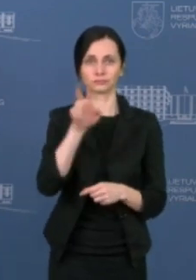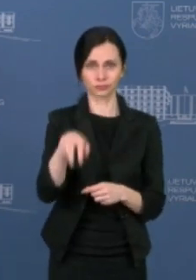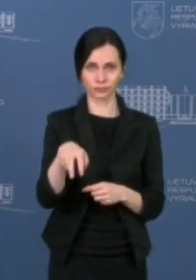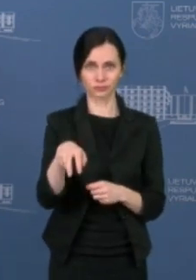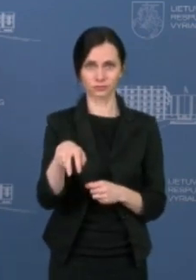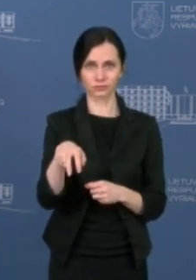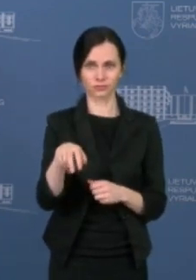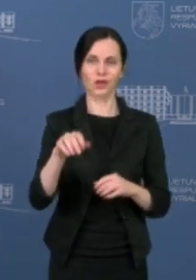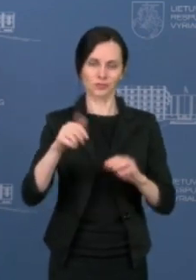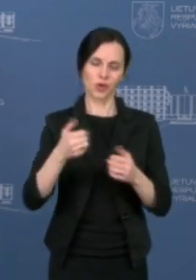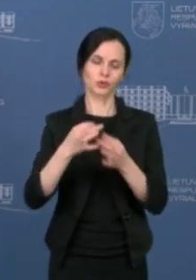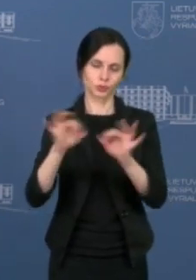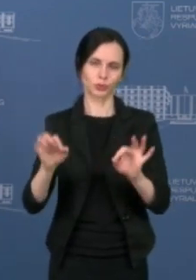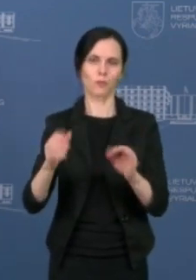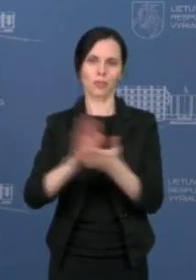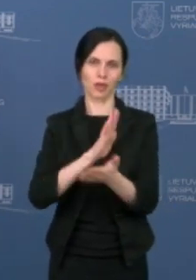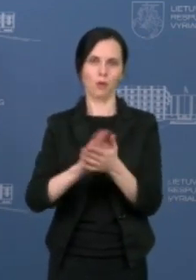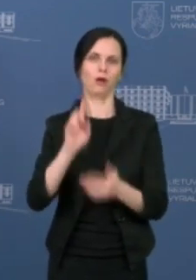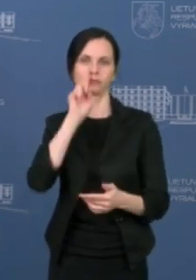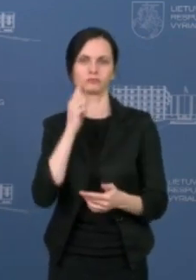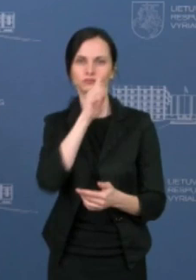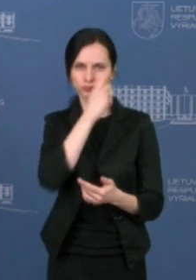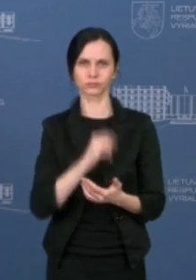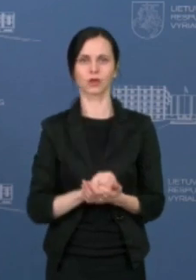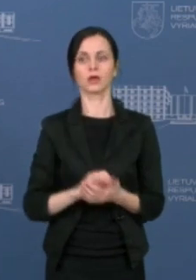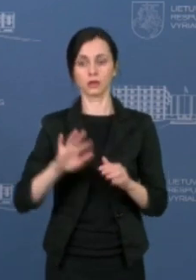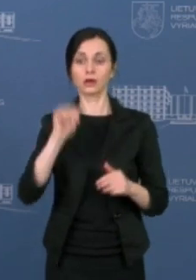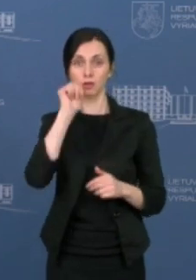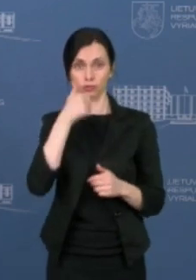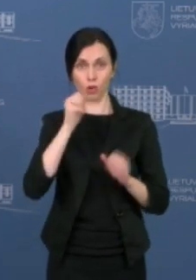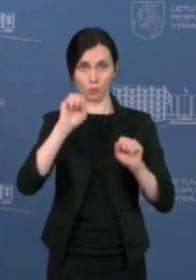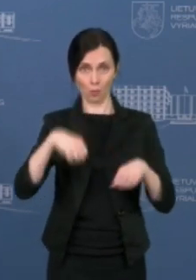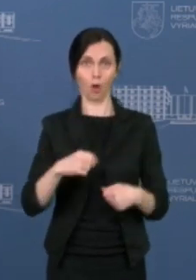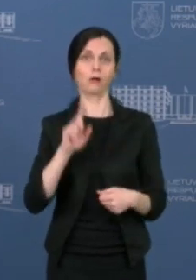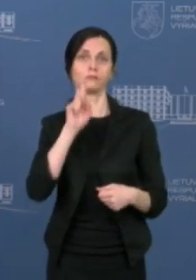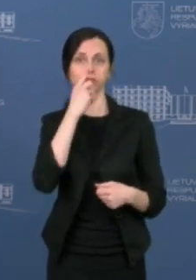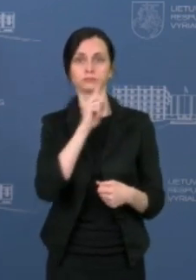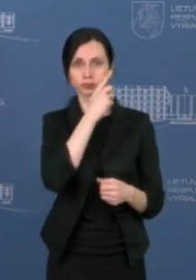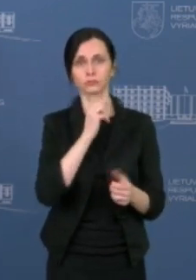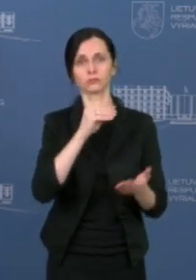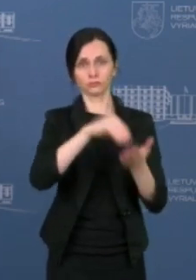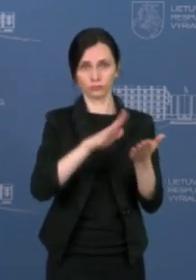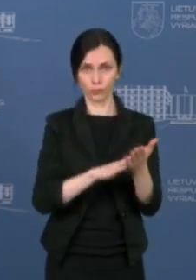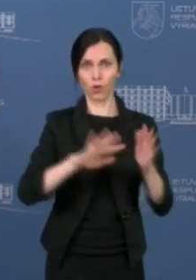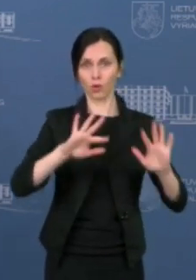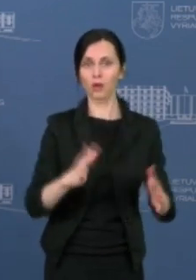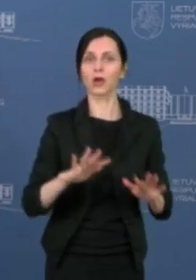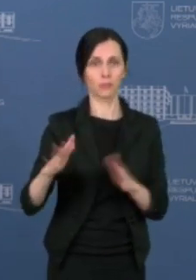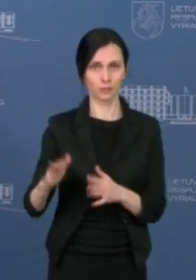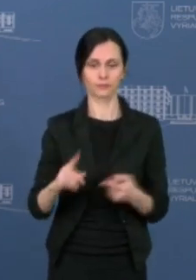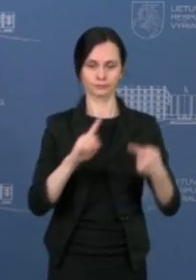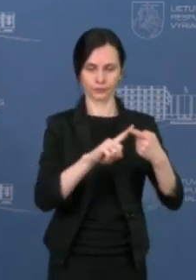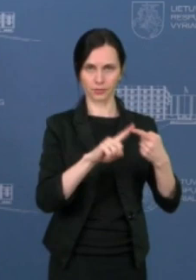COVID tyrimą. Ir nuo rytojaus savanoriškam tyrimui galima registruotis dviem būdais. Galima